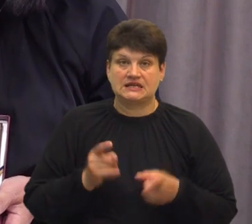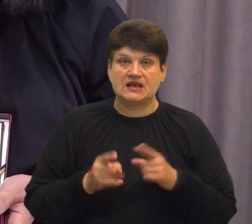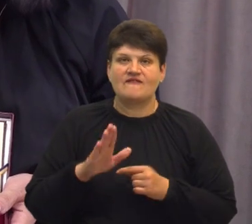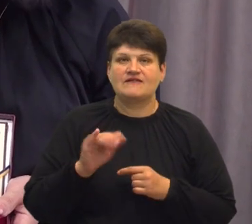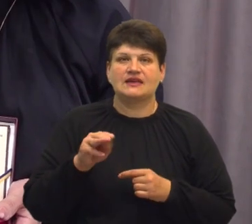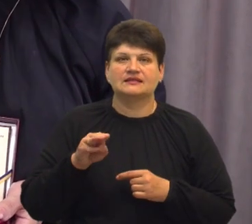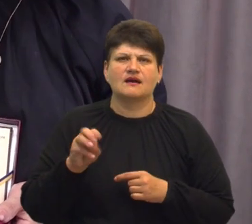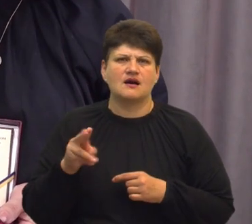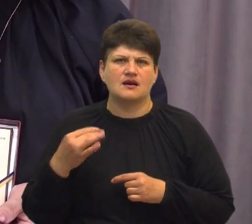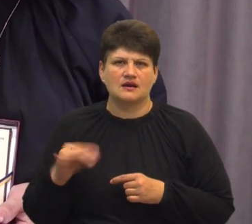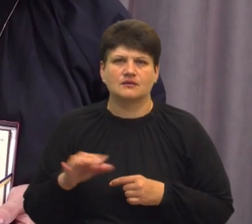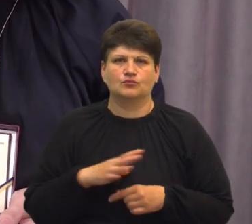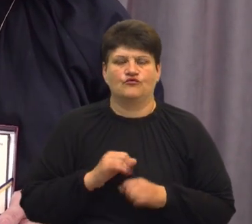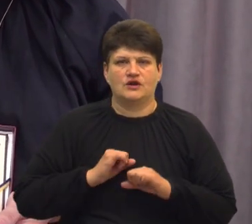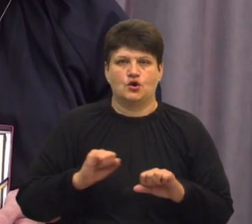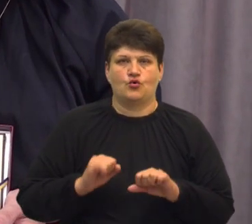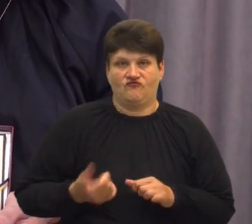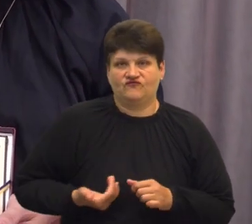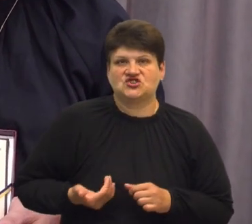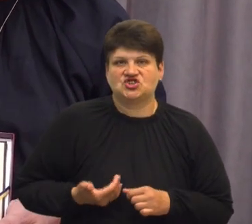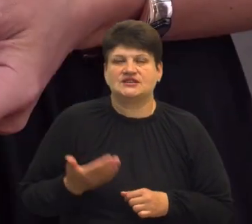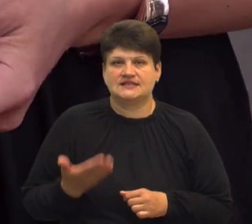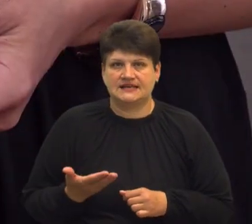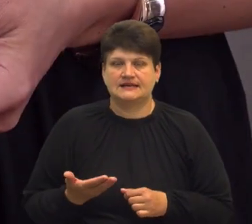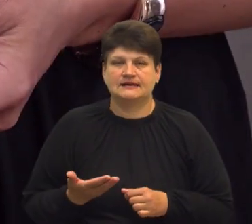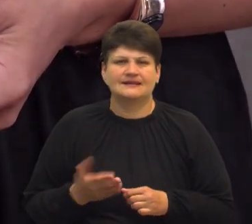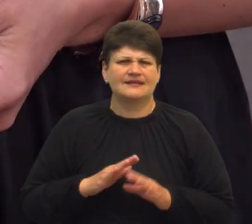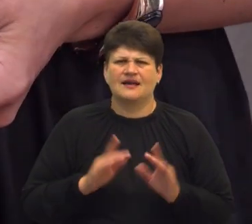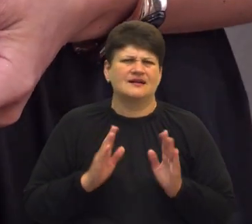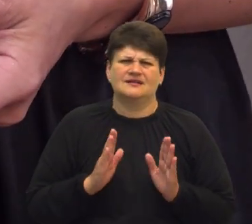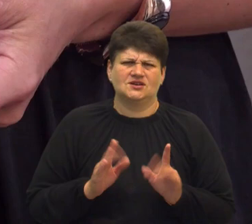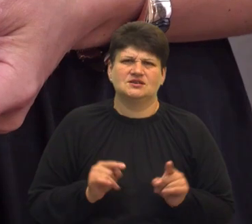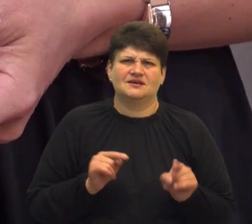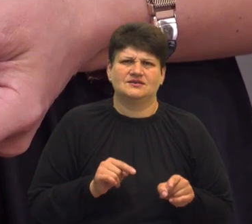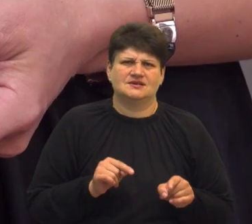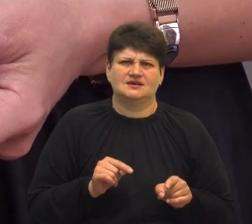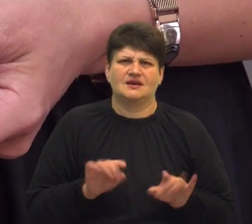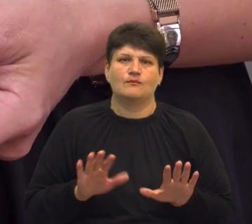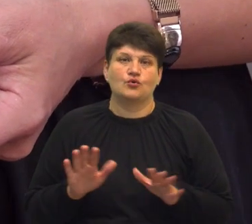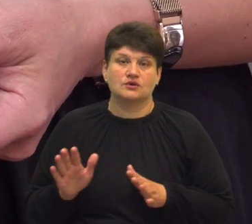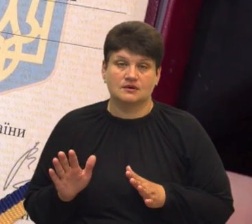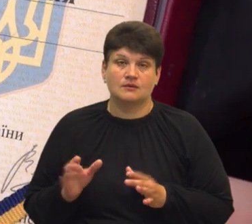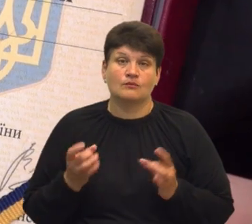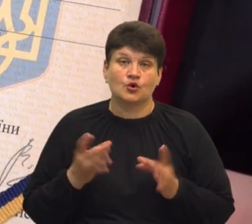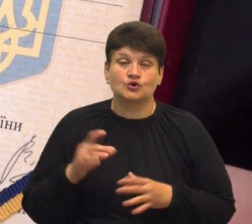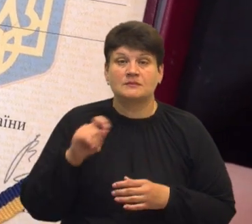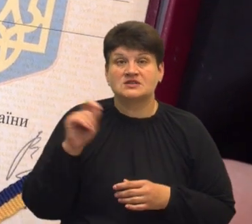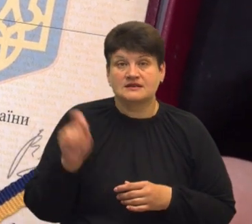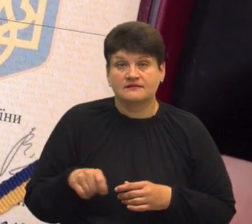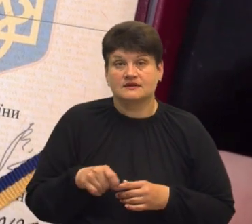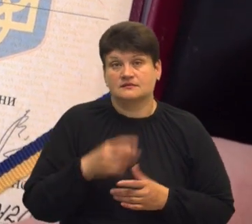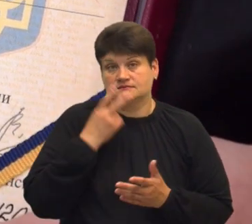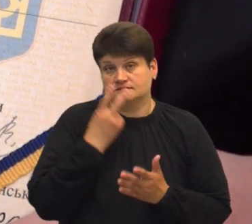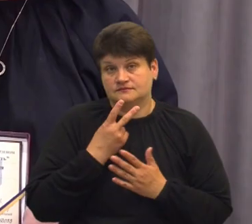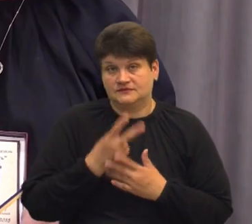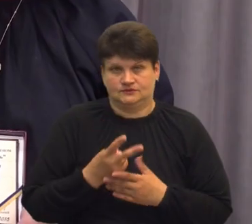героєм при житті, не лише під час цієї події. Просто під час війни цей героїзм проявився